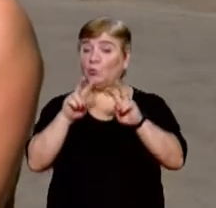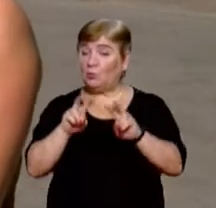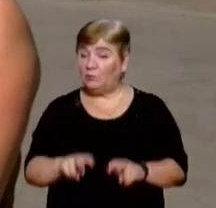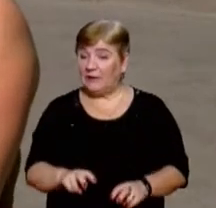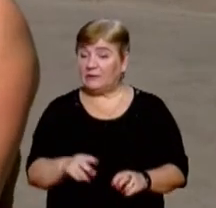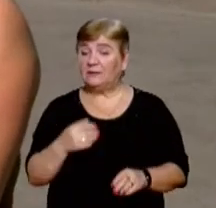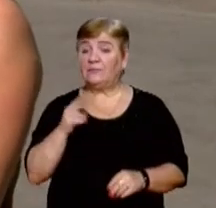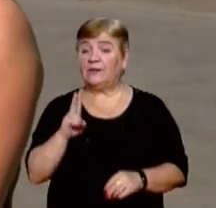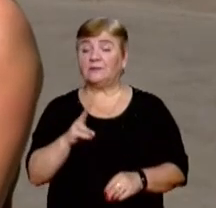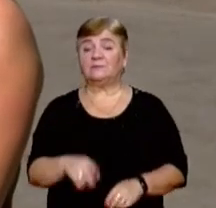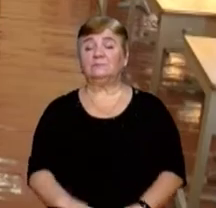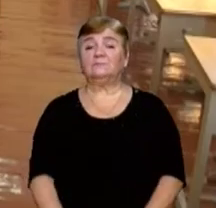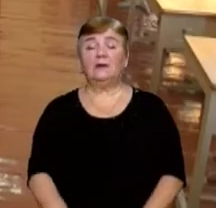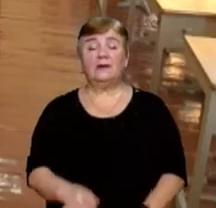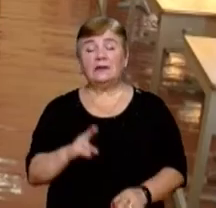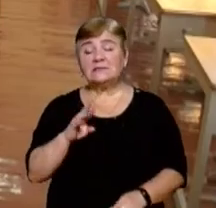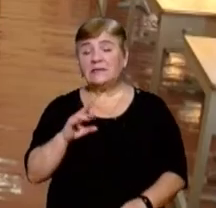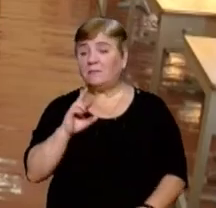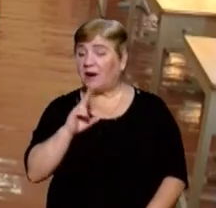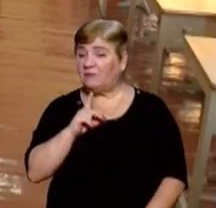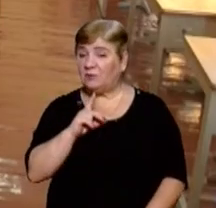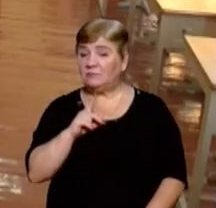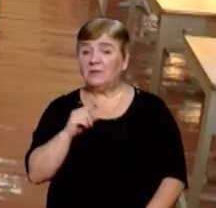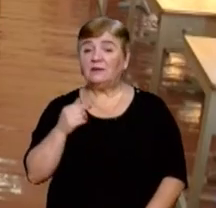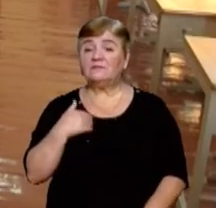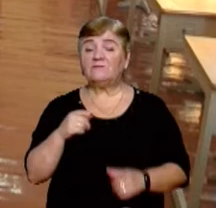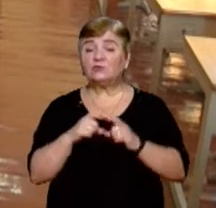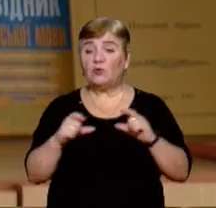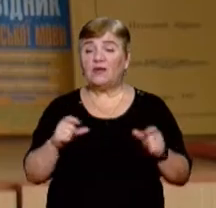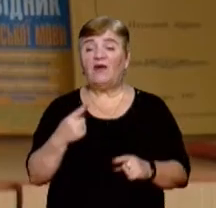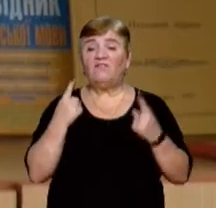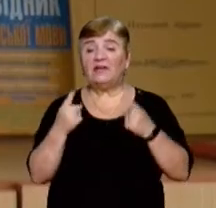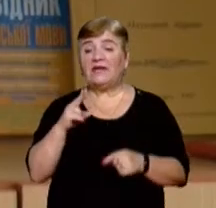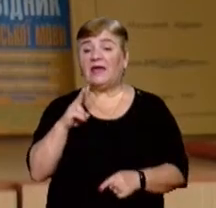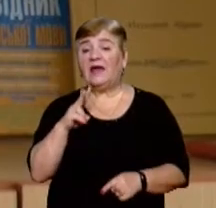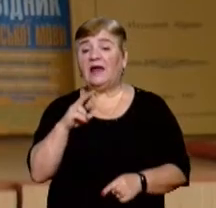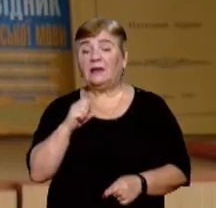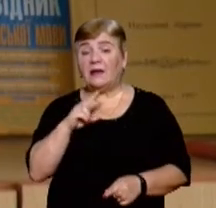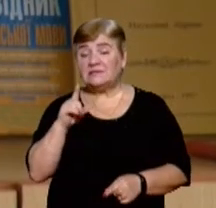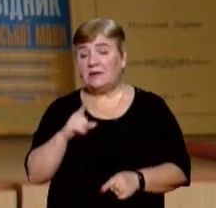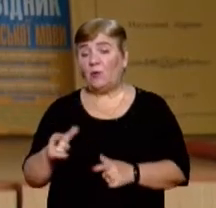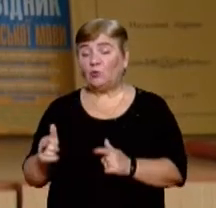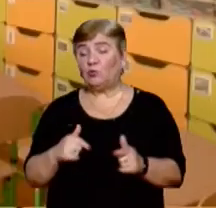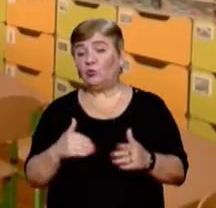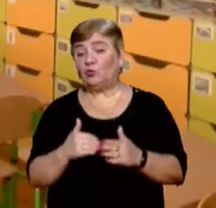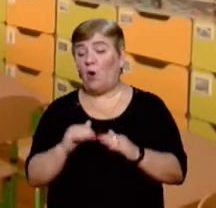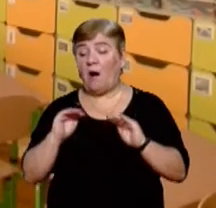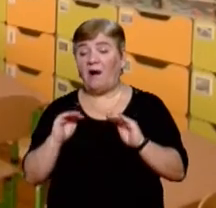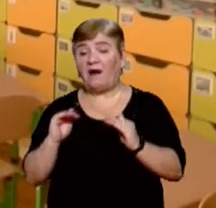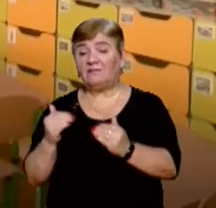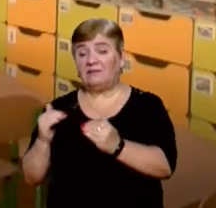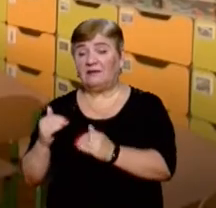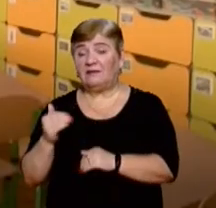відпускати так само неправильно. Класи до навчального року в школі села Великі Лази готують відповідно до карантинних вимог, каже